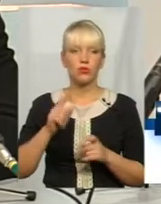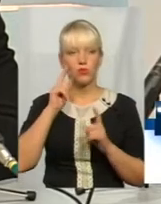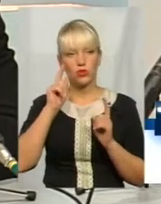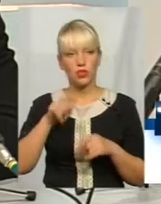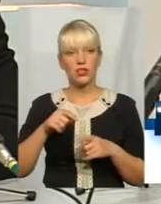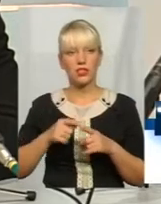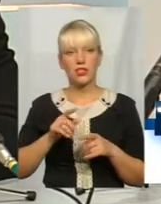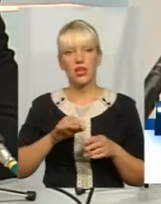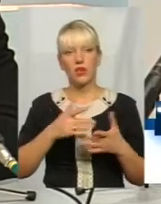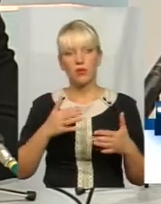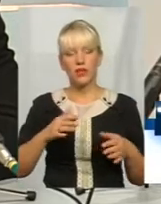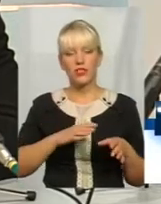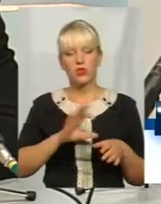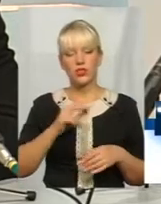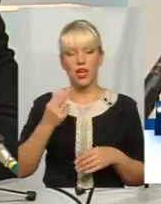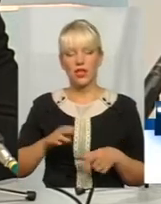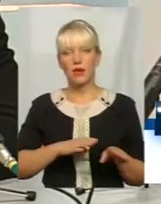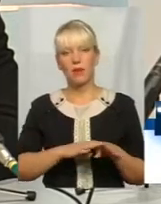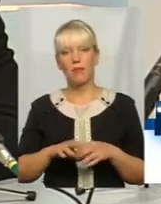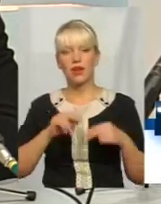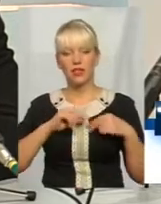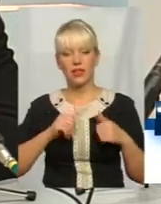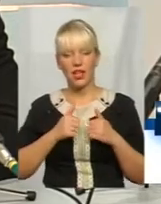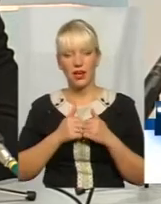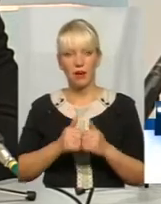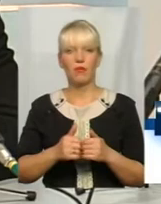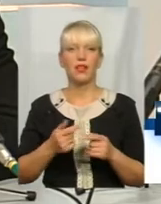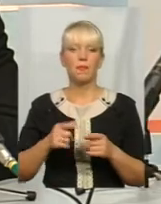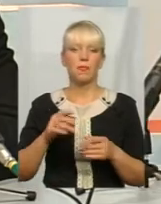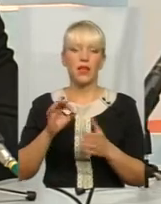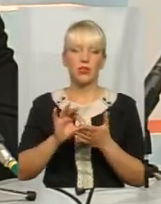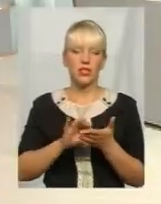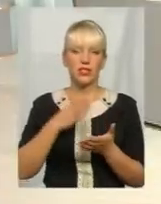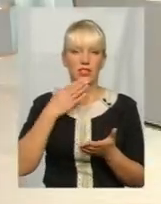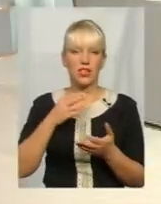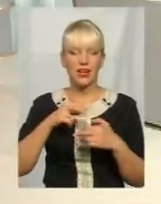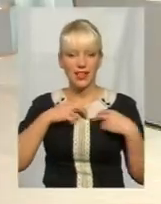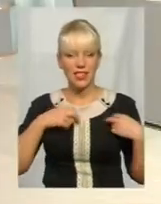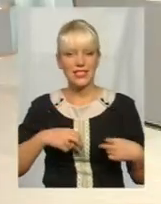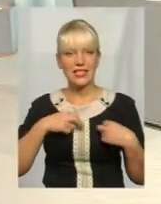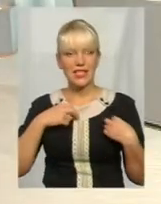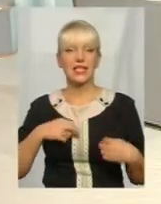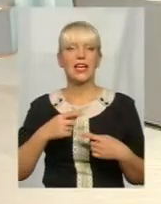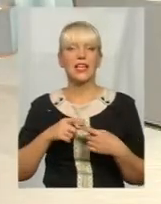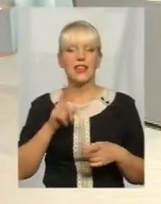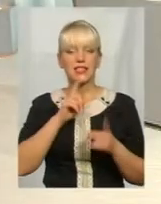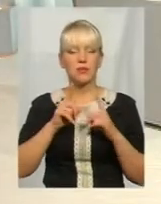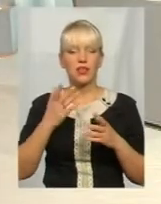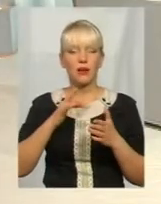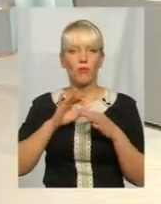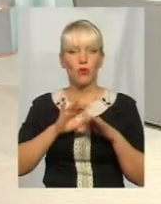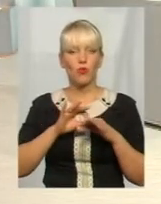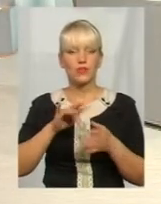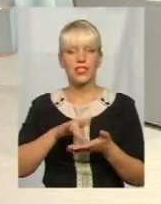різними соціальними партнерами, оцінити всі ризики. До речі, на семінари, які проводяться в Центрі зайнятості з